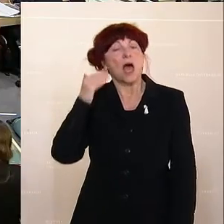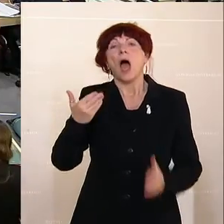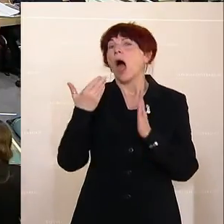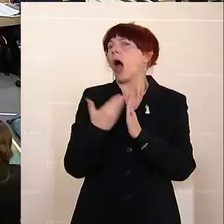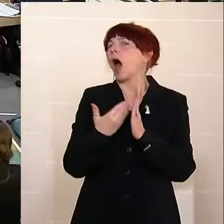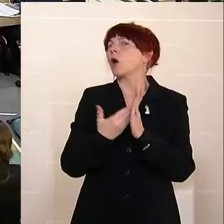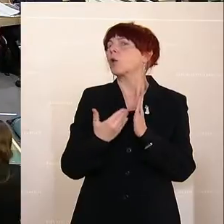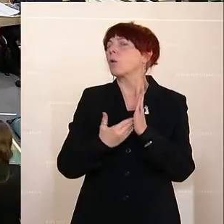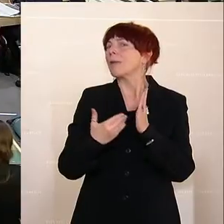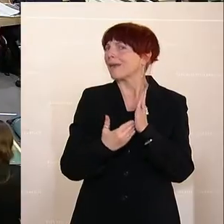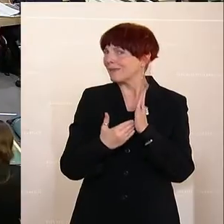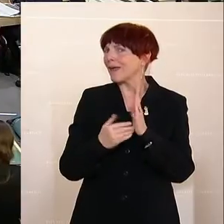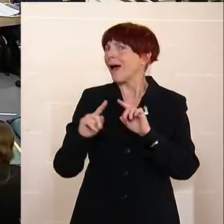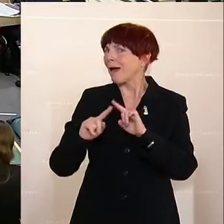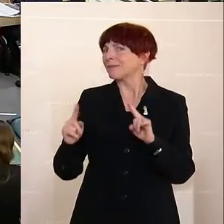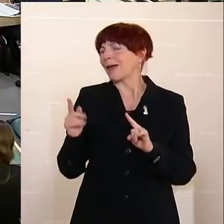einmal anzuhören.